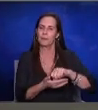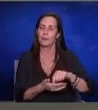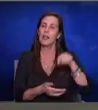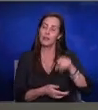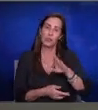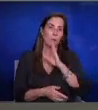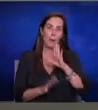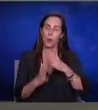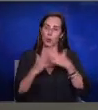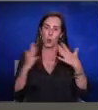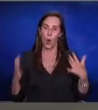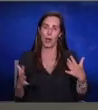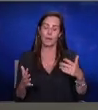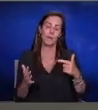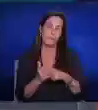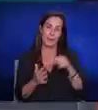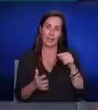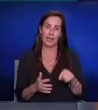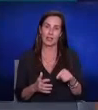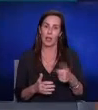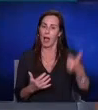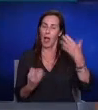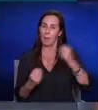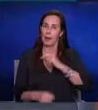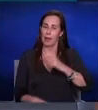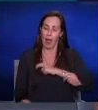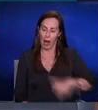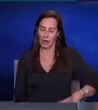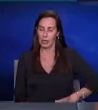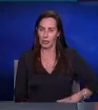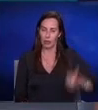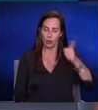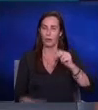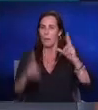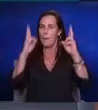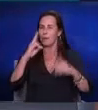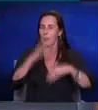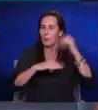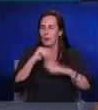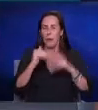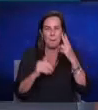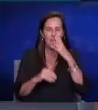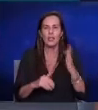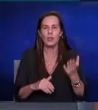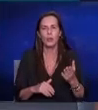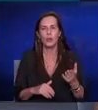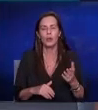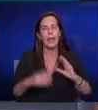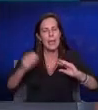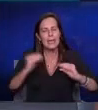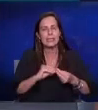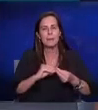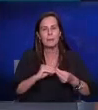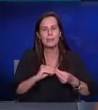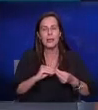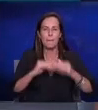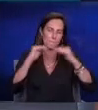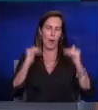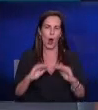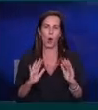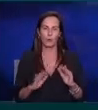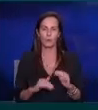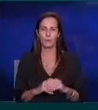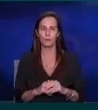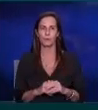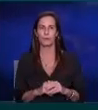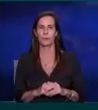וכתוצא ממנה הרשויות המקומיות מעגבות בנייה למגורים ומנסות לצמצם אותה ככל האפשר ונגיד, הממשלה ניסתה בו